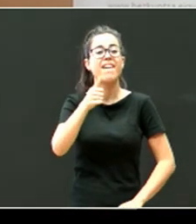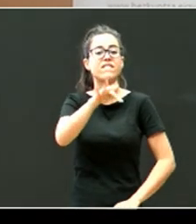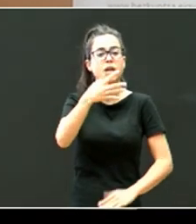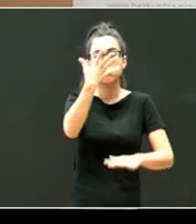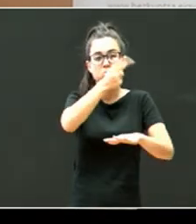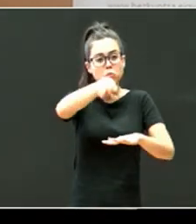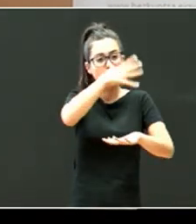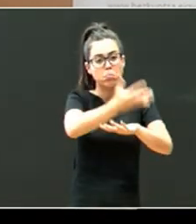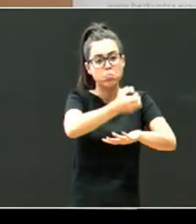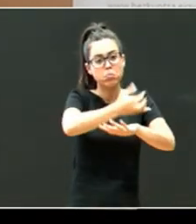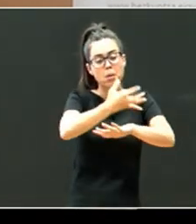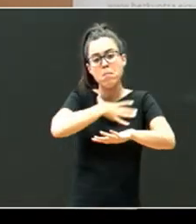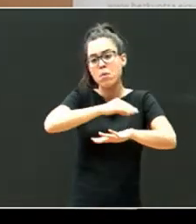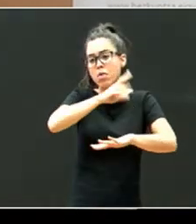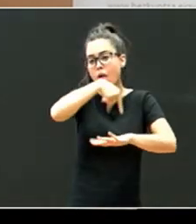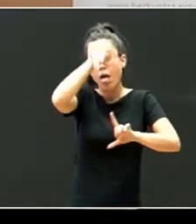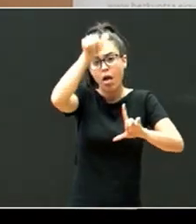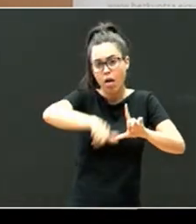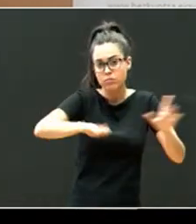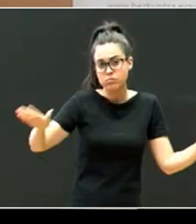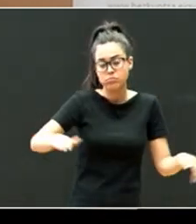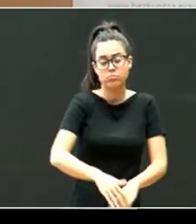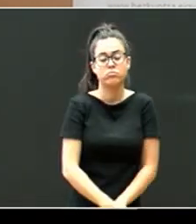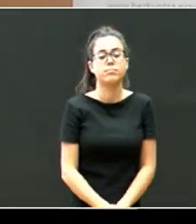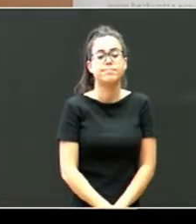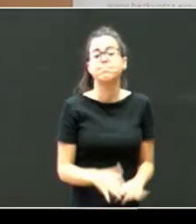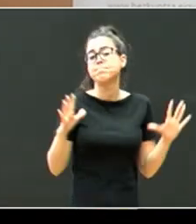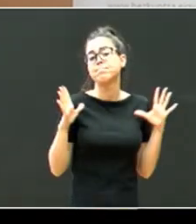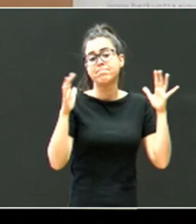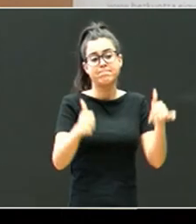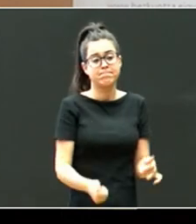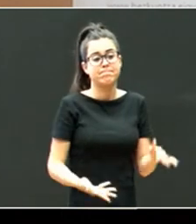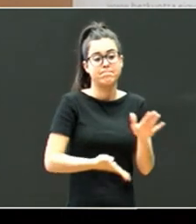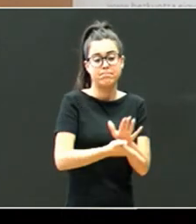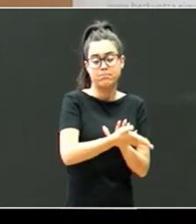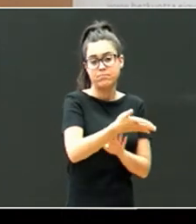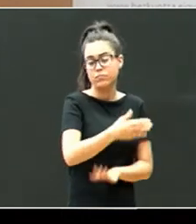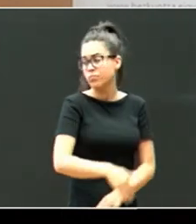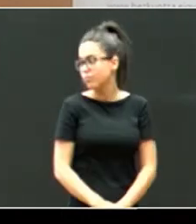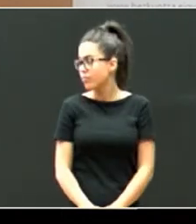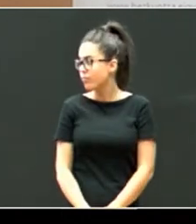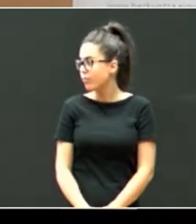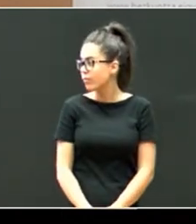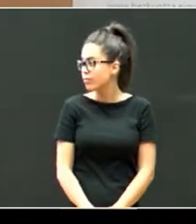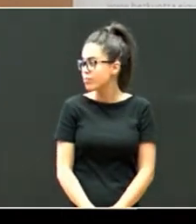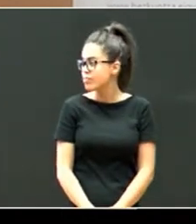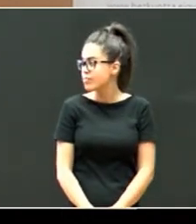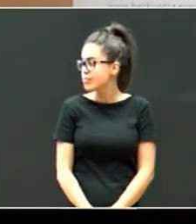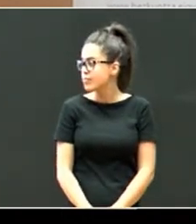duzuten onguztien dako, bai? Eta jasiko dugu, bueno, hai, emango txat,